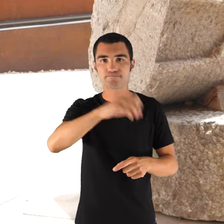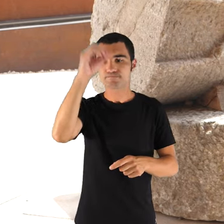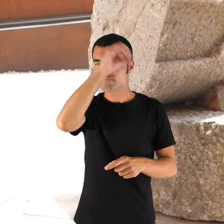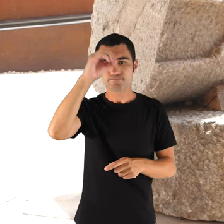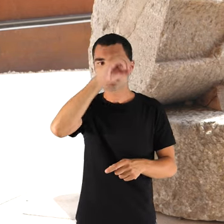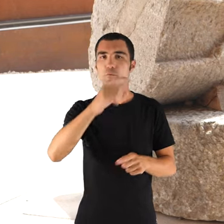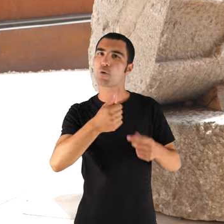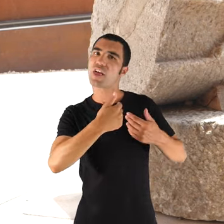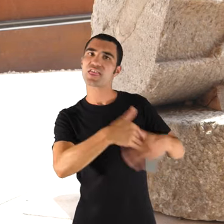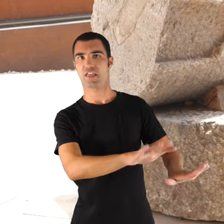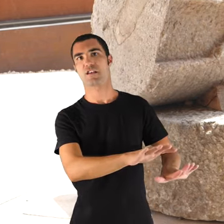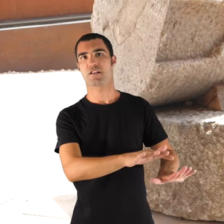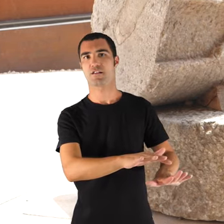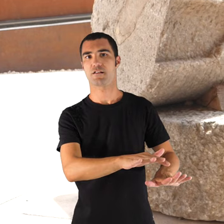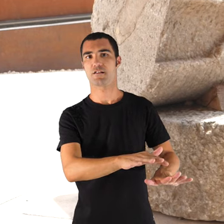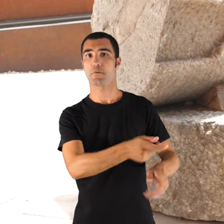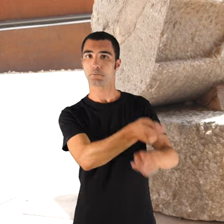pescadors, sinó a la gent